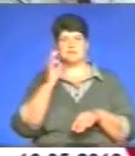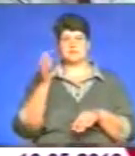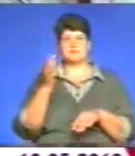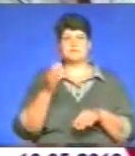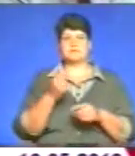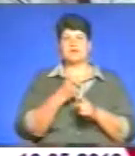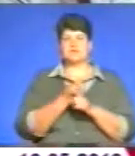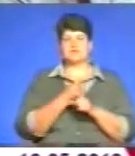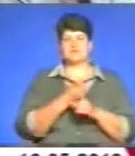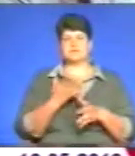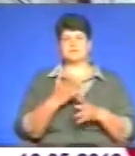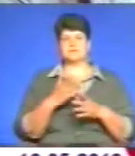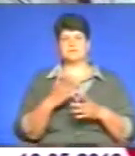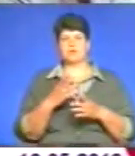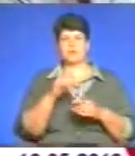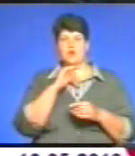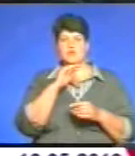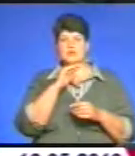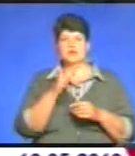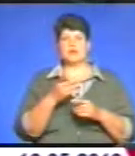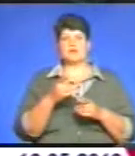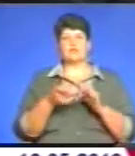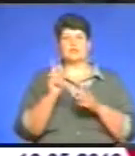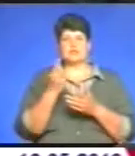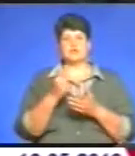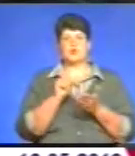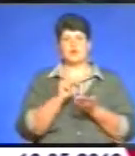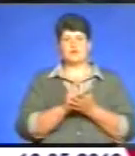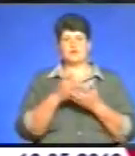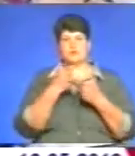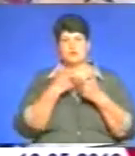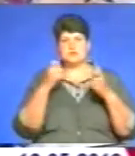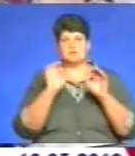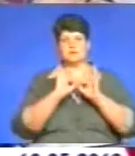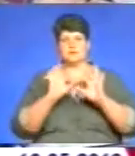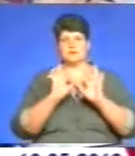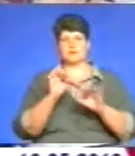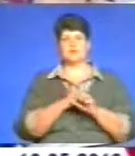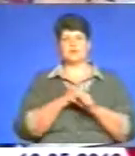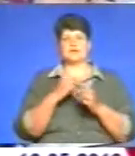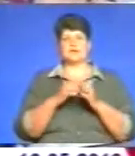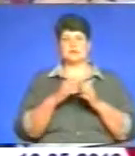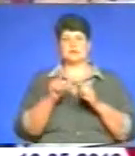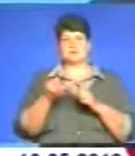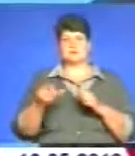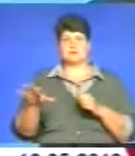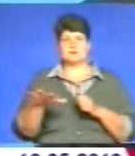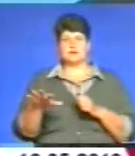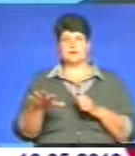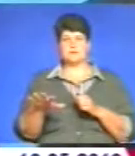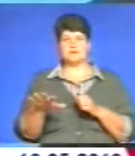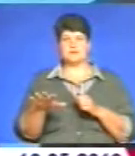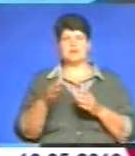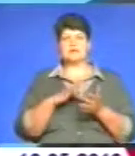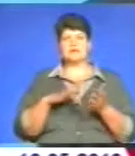Один з головних обов'язків Центру планування сім'ї – інформаційно-просвітницька робота серед населення. Центр планування